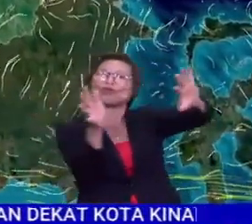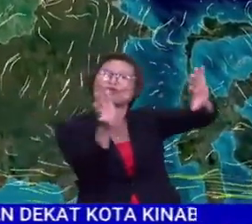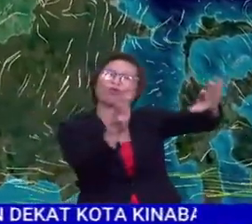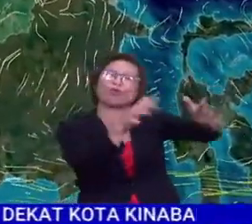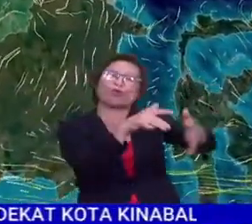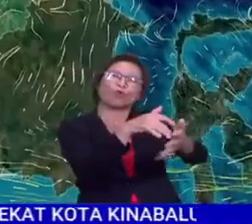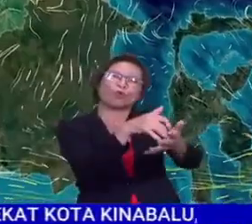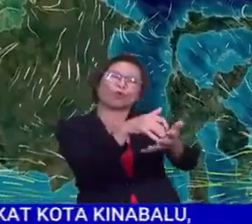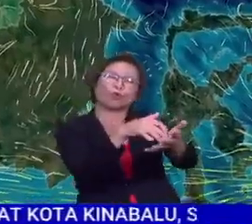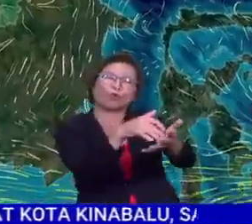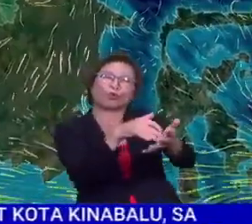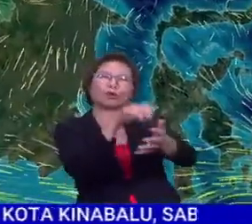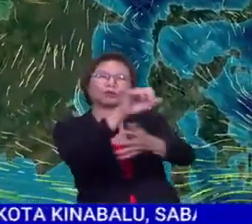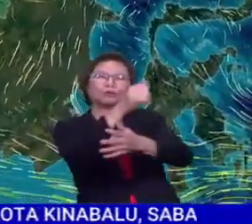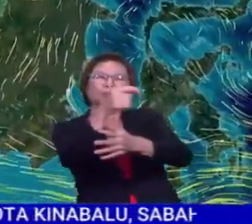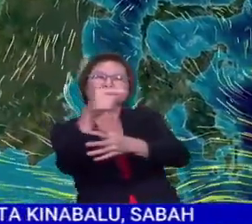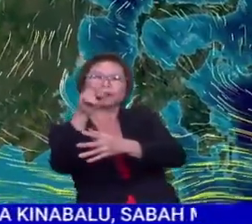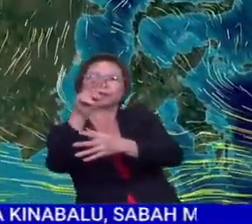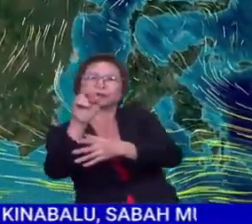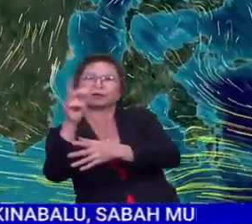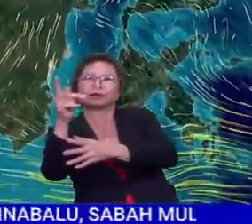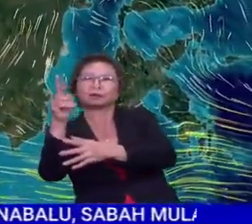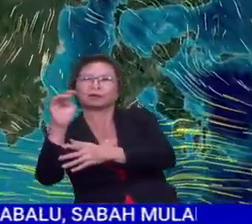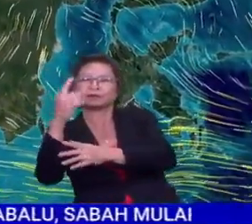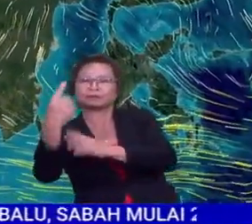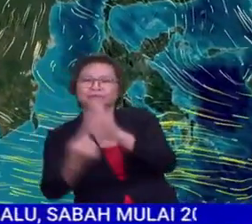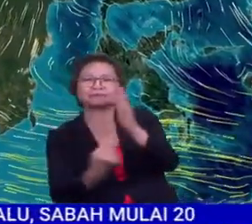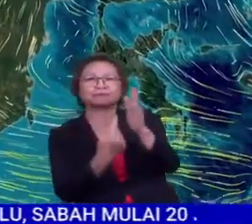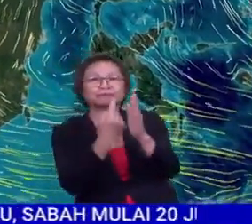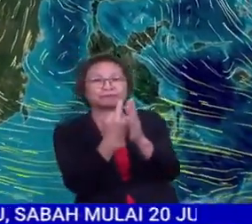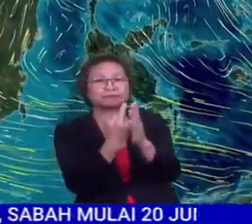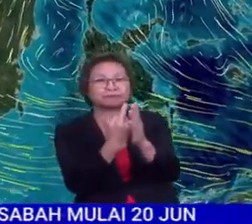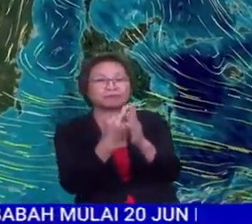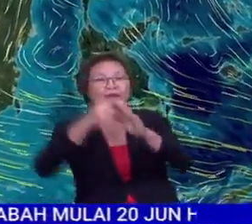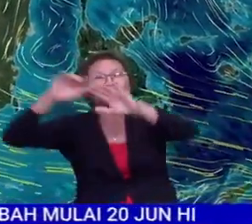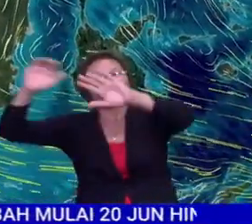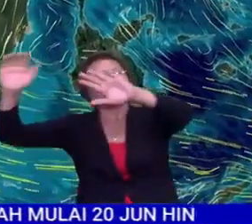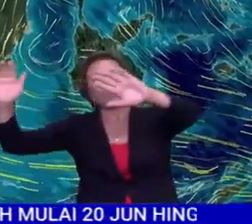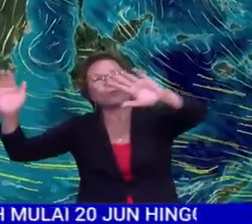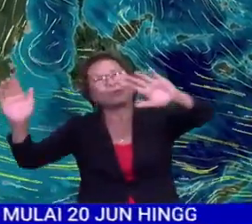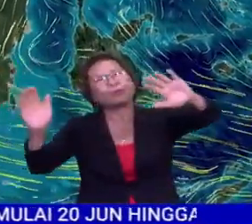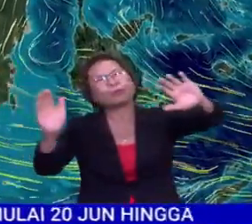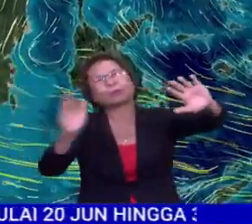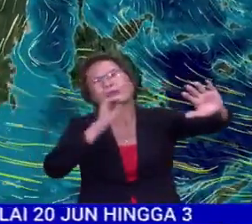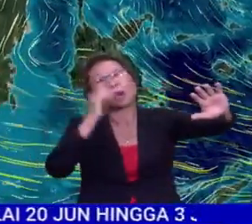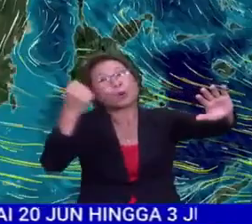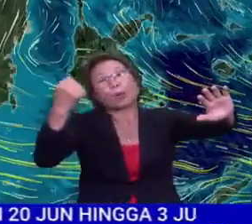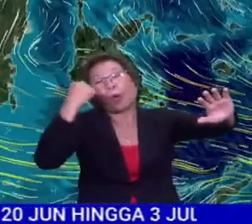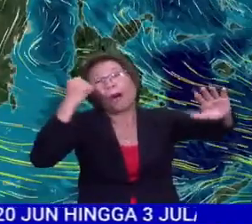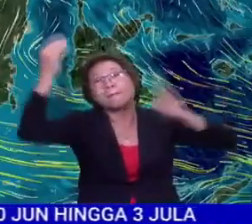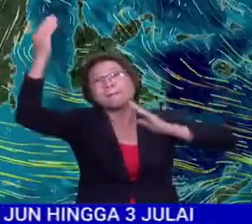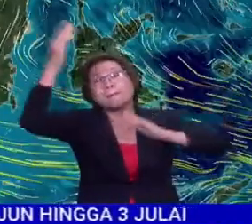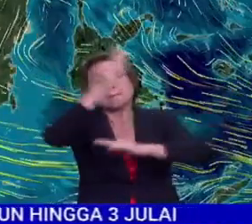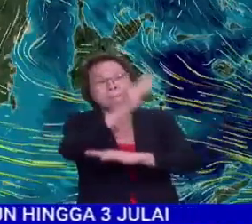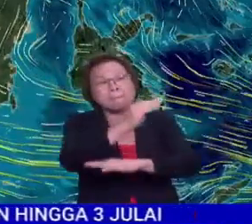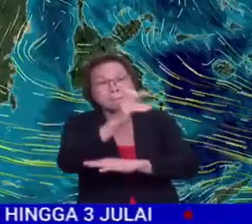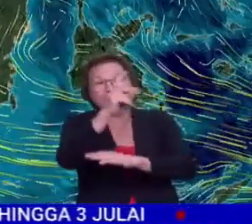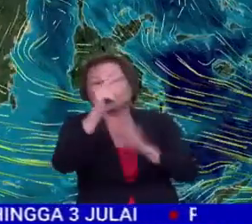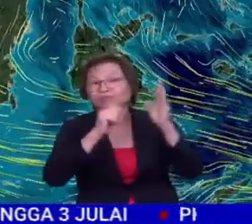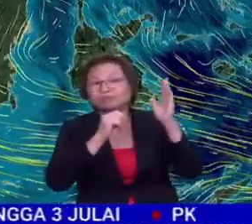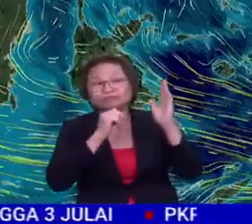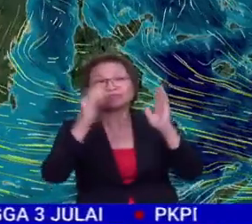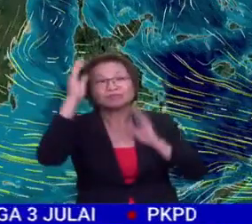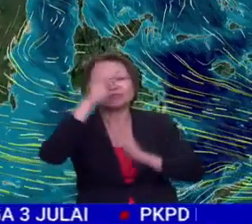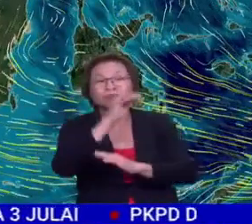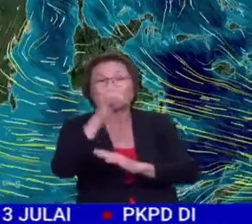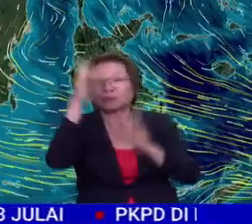agak lemah, sekitar 10 hingga ke 20 km sejam. Dan dengan keadaan angin yang kurang signifikan, buat masa ini, Malaysia tidak mengeluarkan